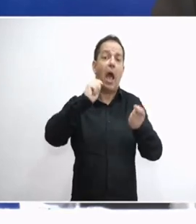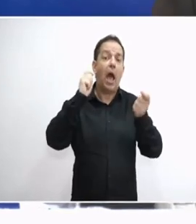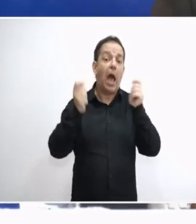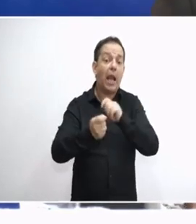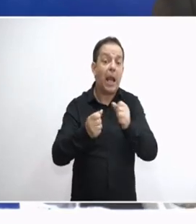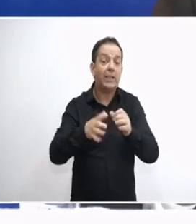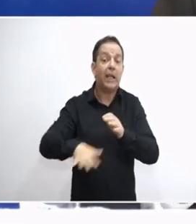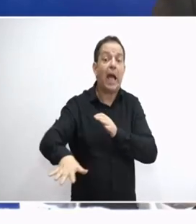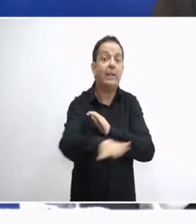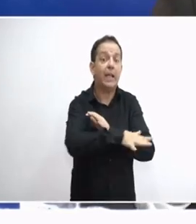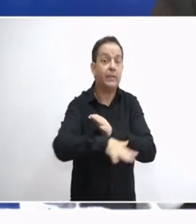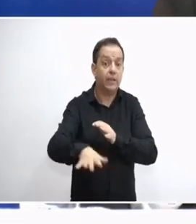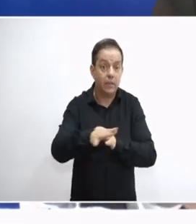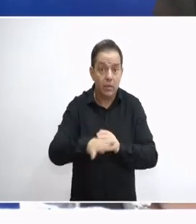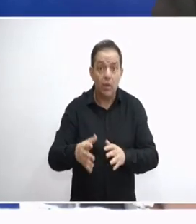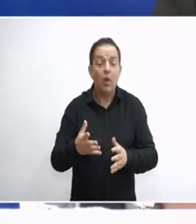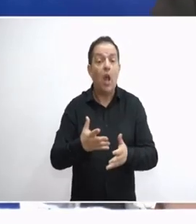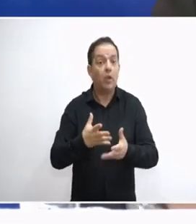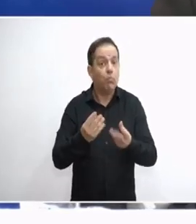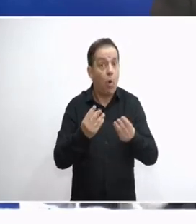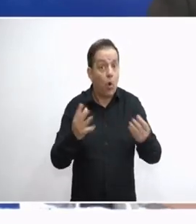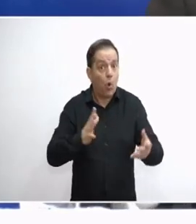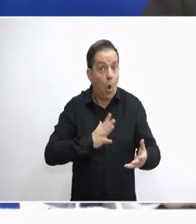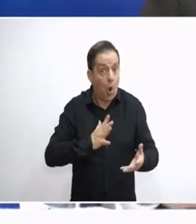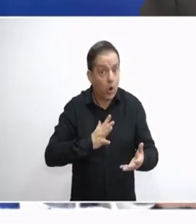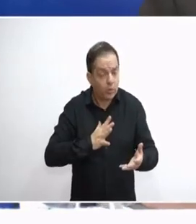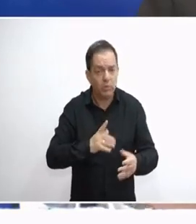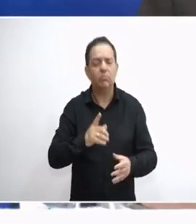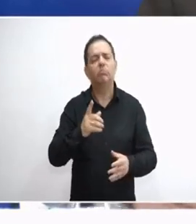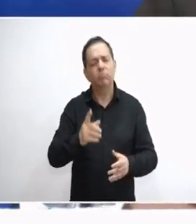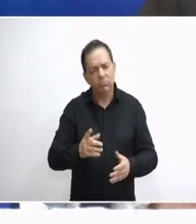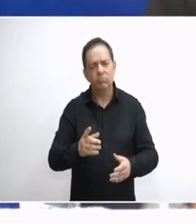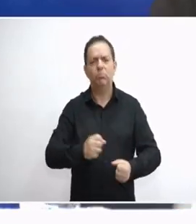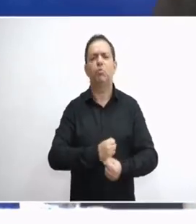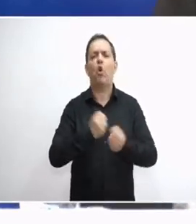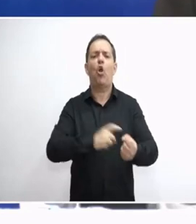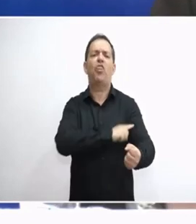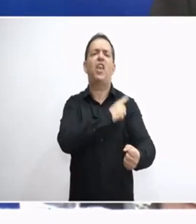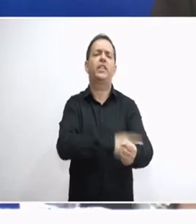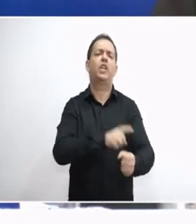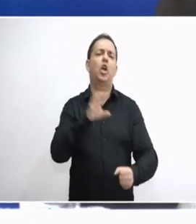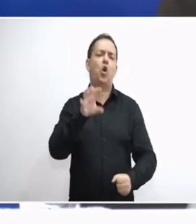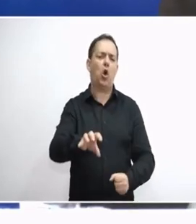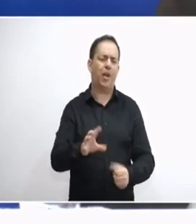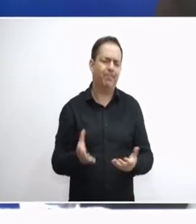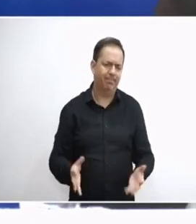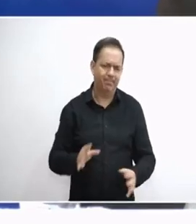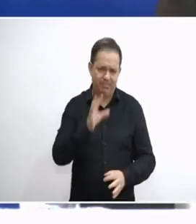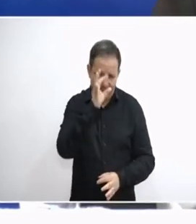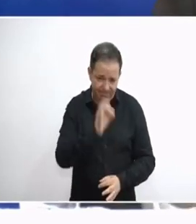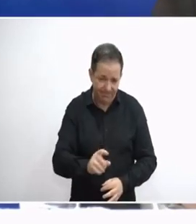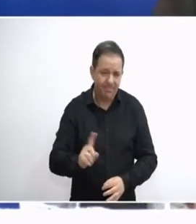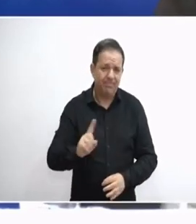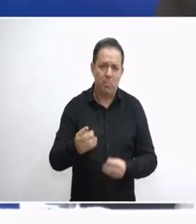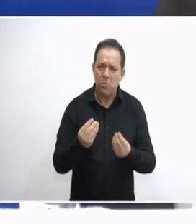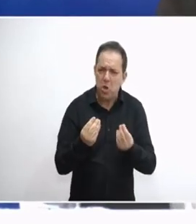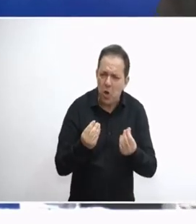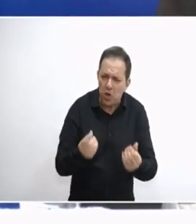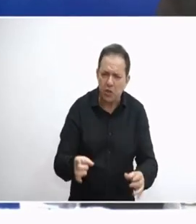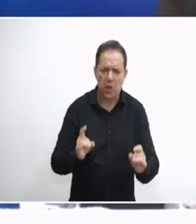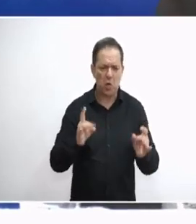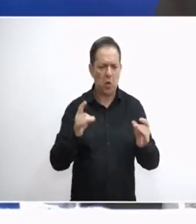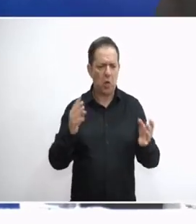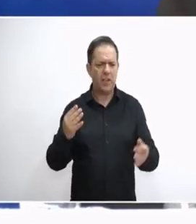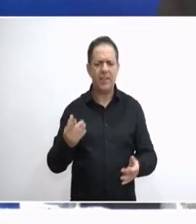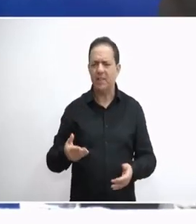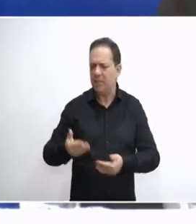πλανήτη με αποτέλεσμα όποιος έχει πιο πολύ πληθυσμό νοείται ότι είναι και πιο δυνατή χώρα. Χωρίς ποιότητα, χωρίς εντοπιότητα, χωρίς